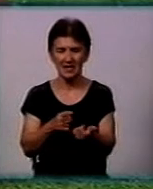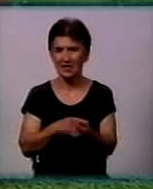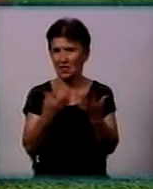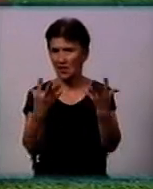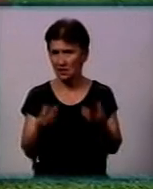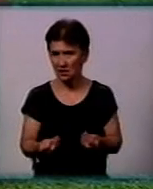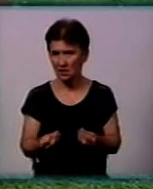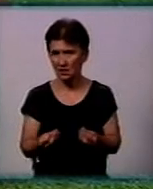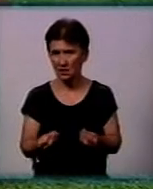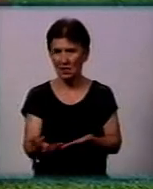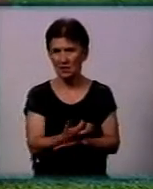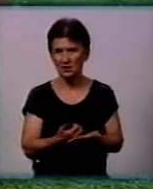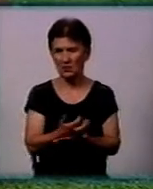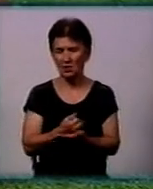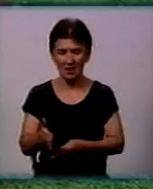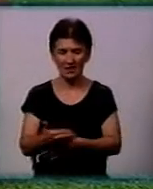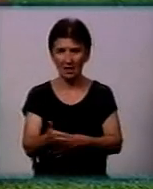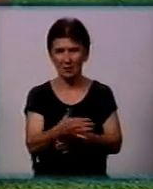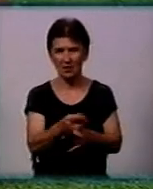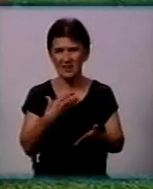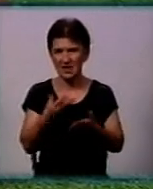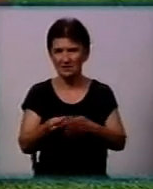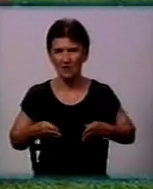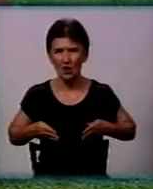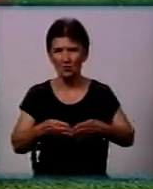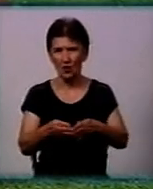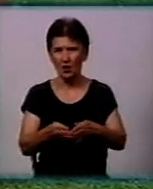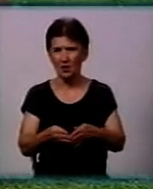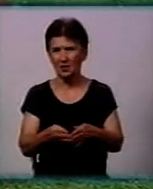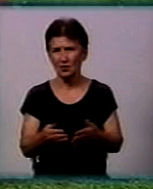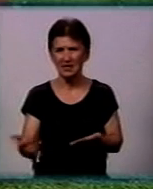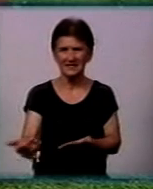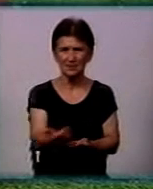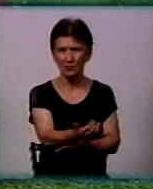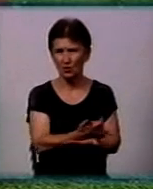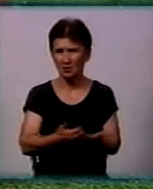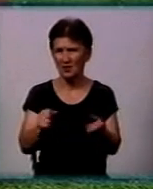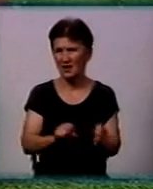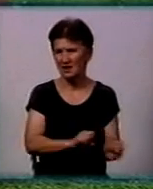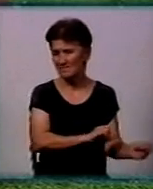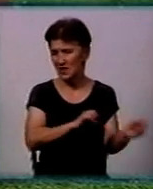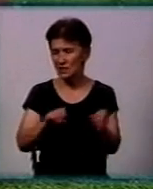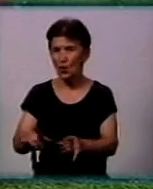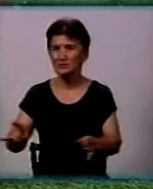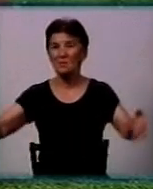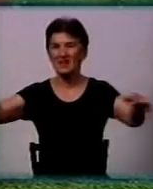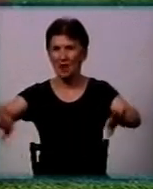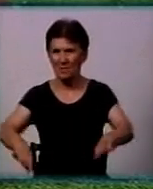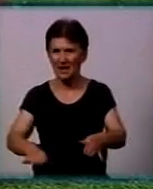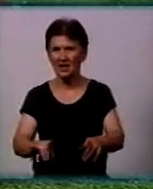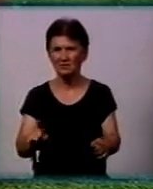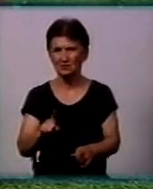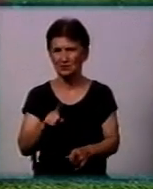приїжджаючи на своїх лодках, ми плаваємо по річці, збираємо рибу і виносимо її на берег. І за те, що вона